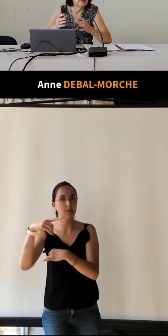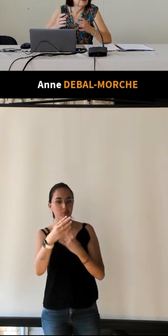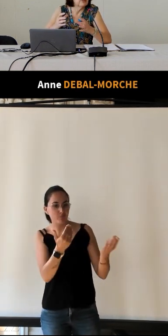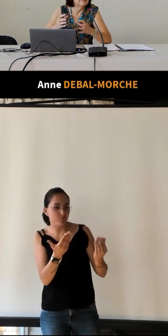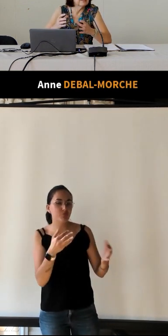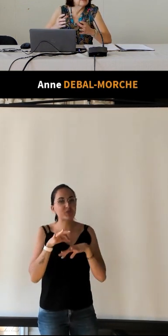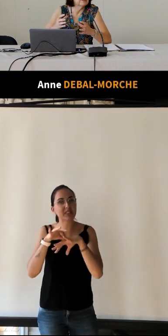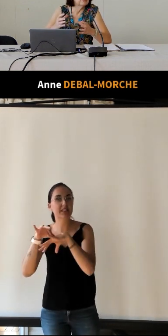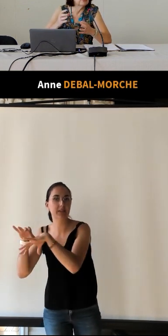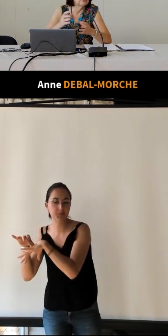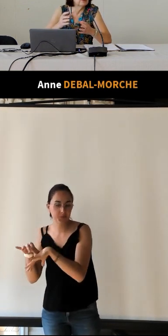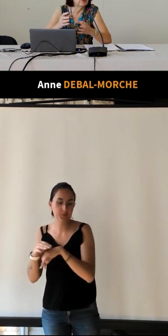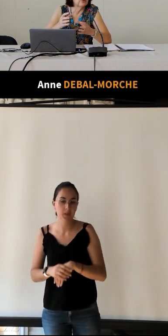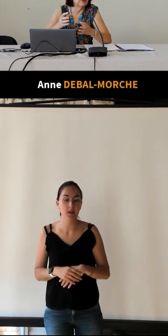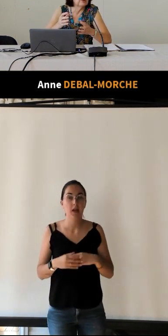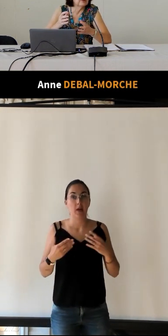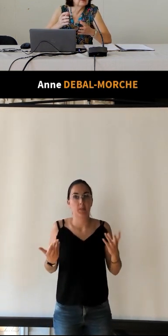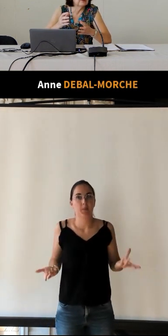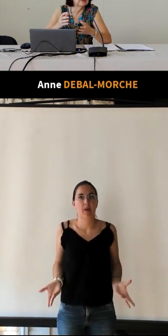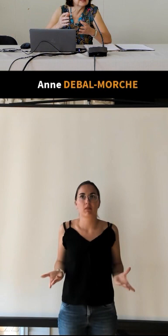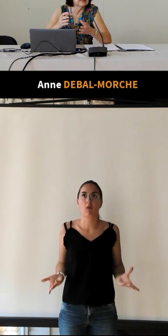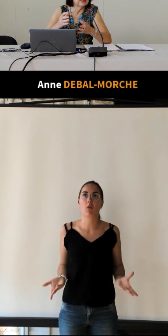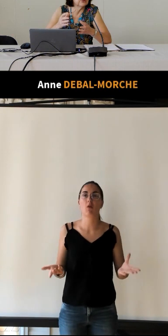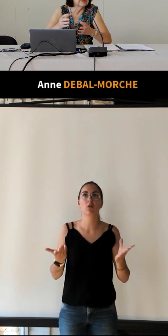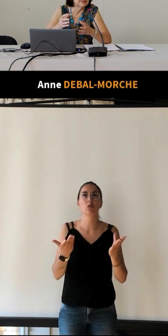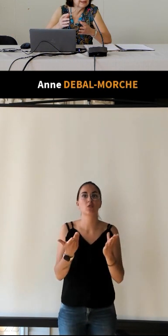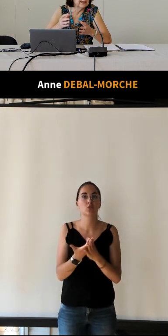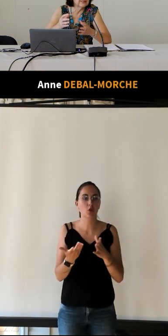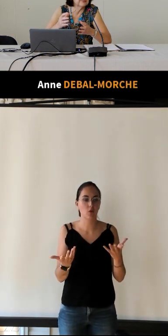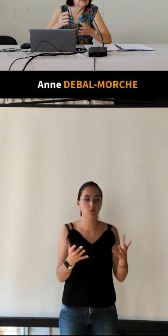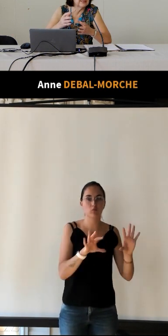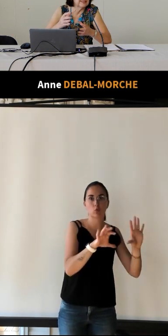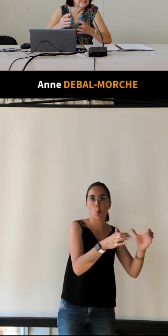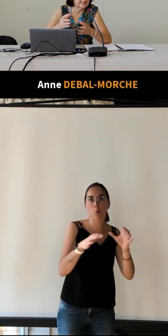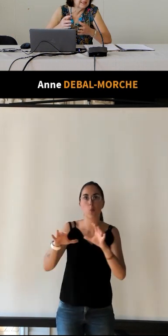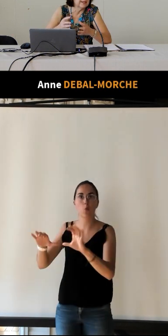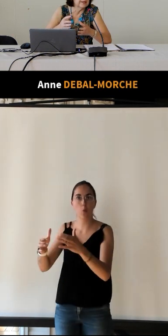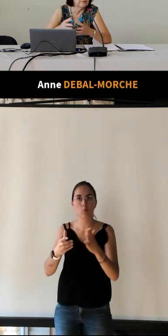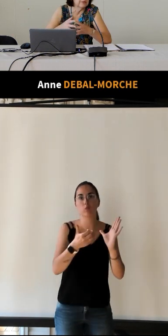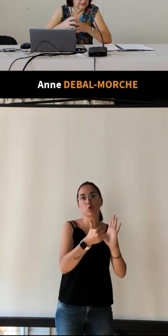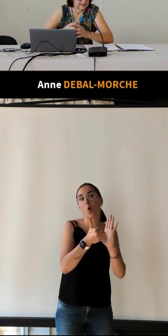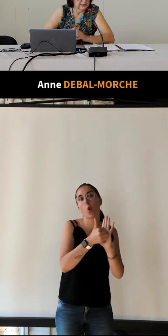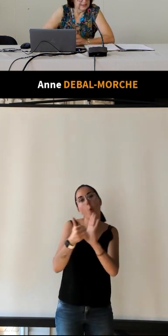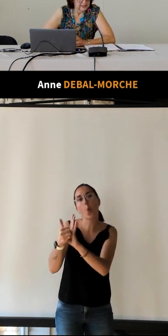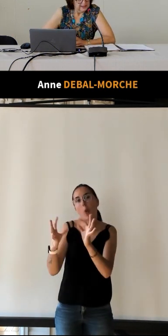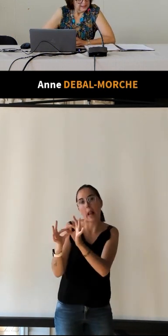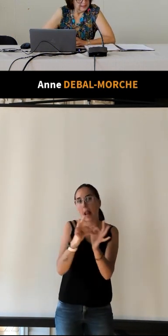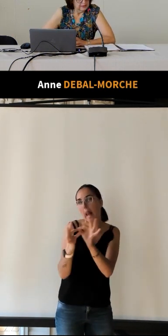comme maintenant le rôle des deux organismes était lié si vous voulez.